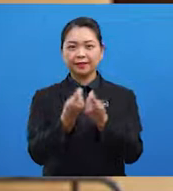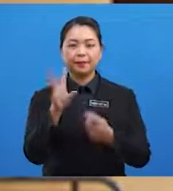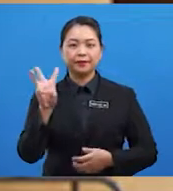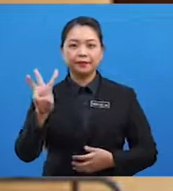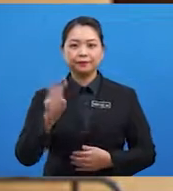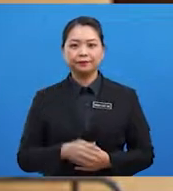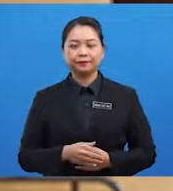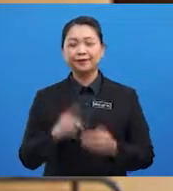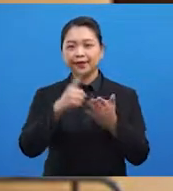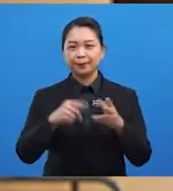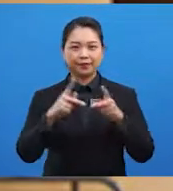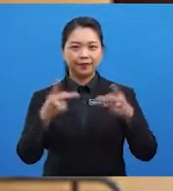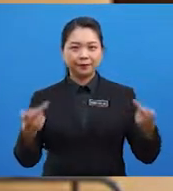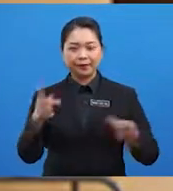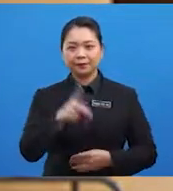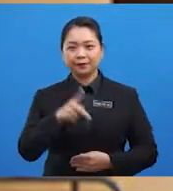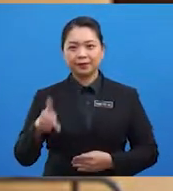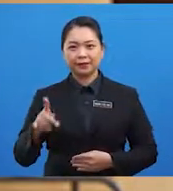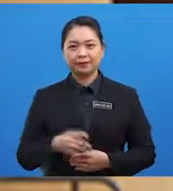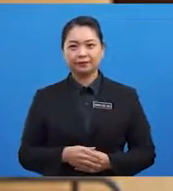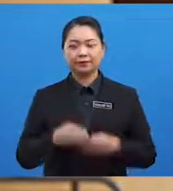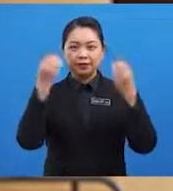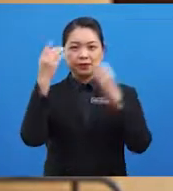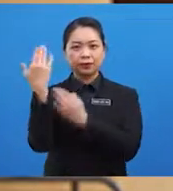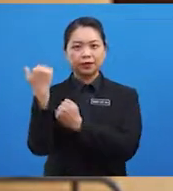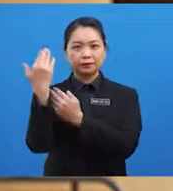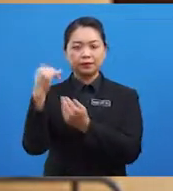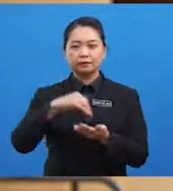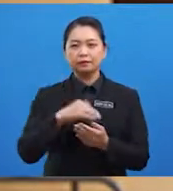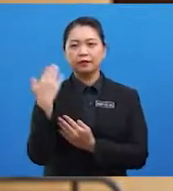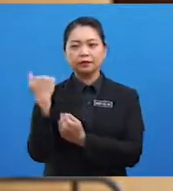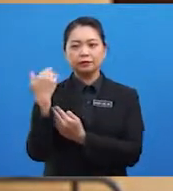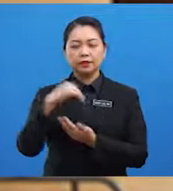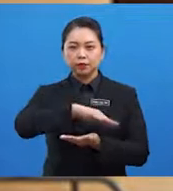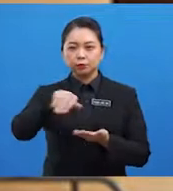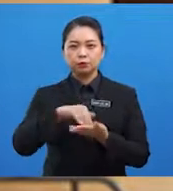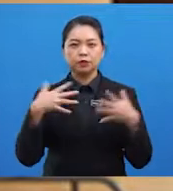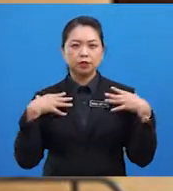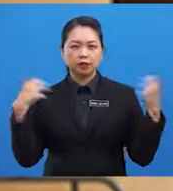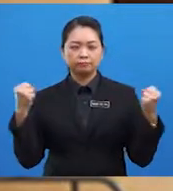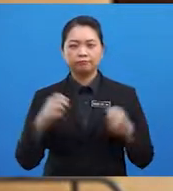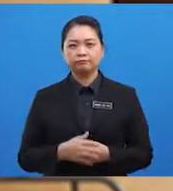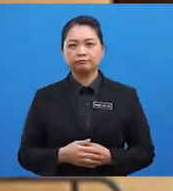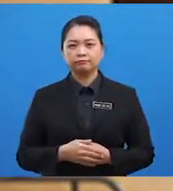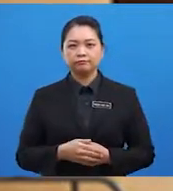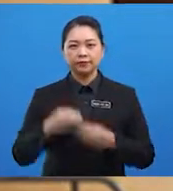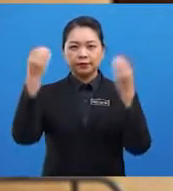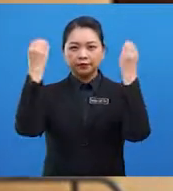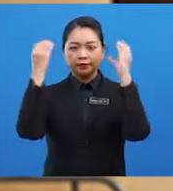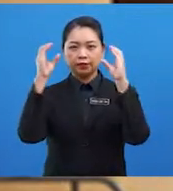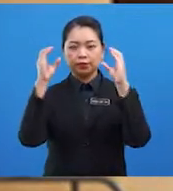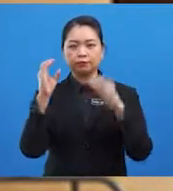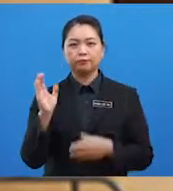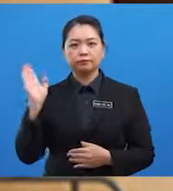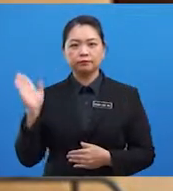Terima kasih kerana